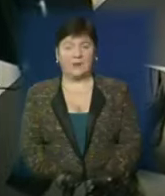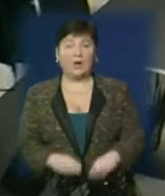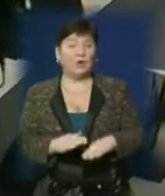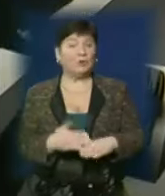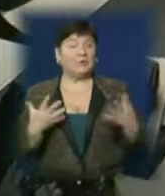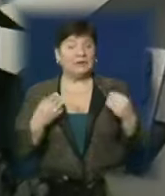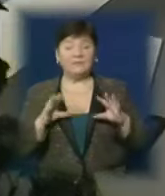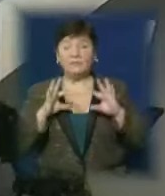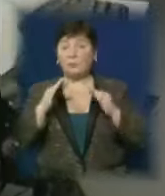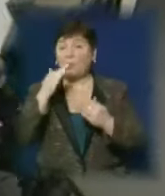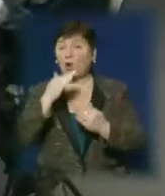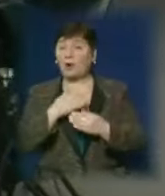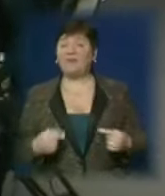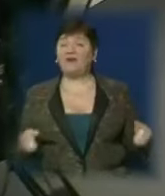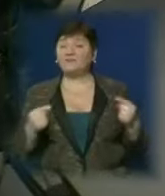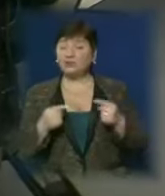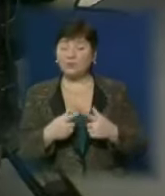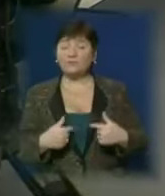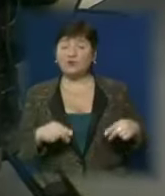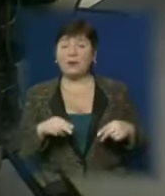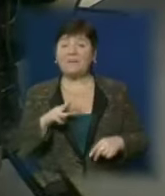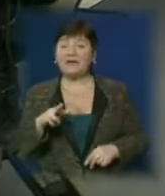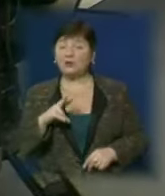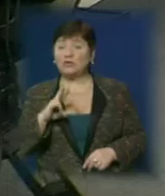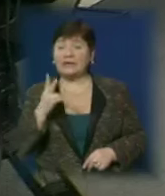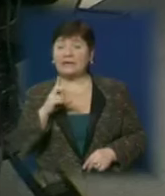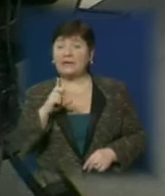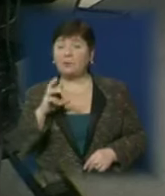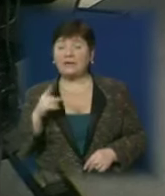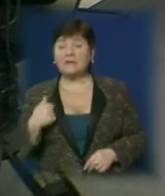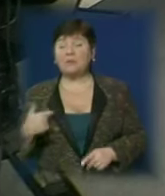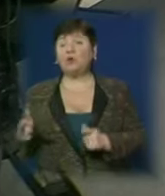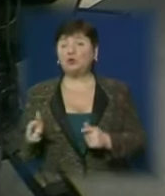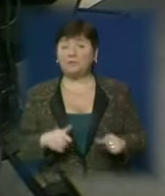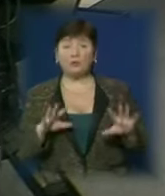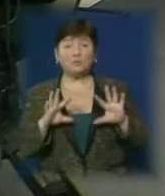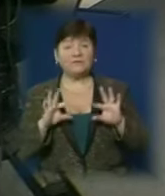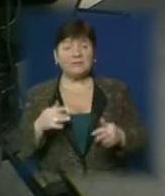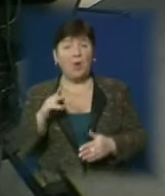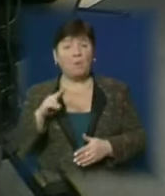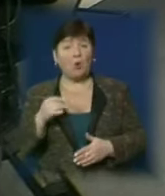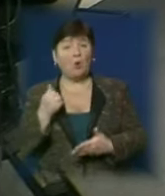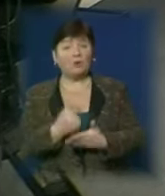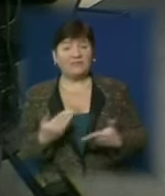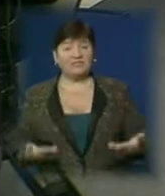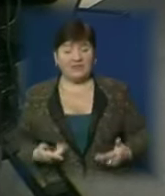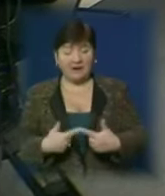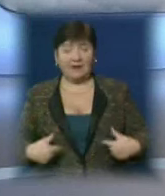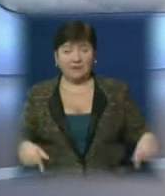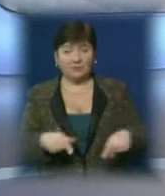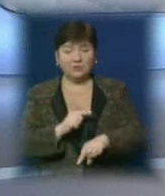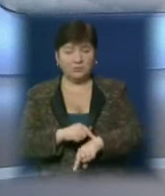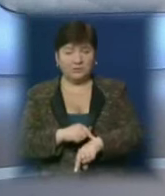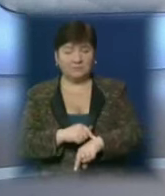Доброго дня! В ефірі інформаційна програма «Вчасно» в студії Мар'яна Молошак, Наталія Булеця і ми вже готові розповісти про головне і життя краю на цю годину.